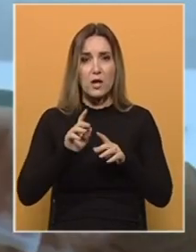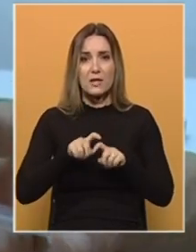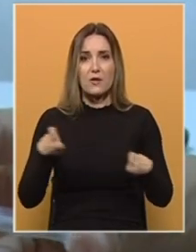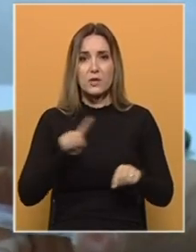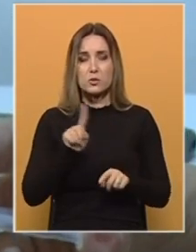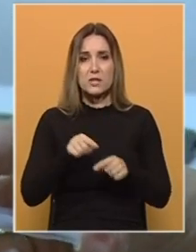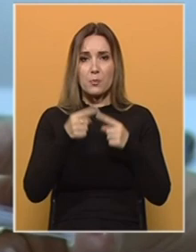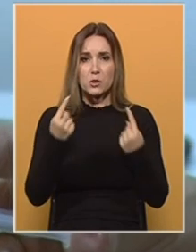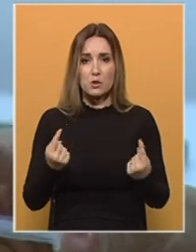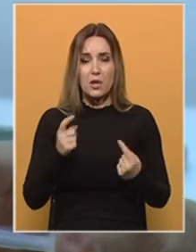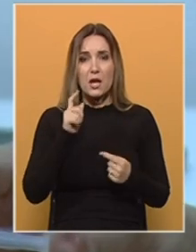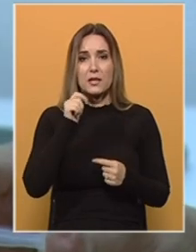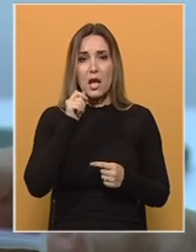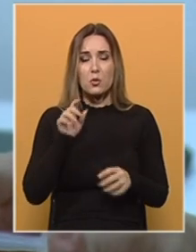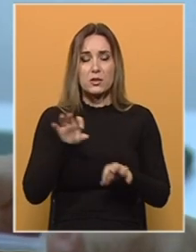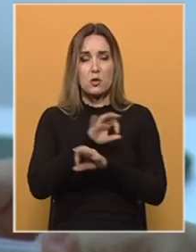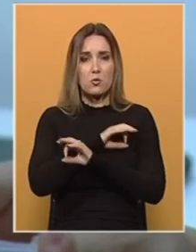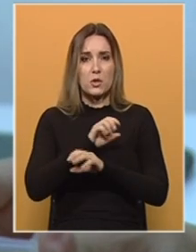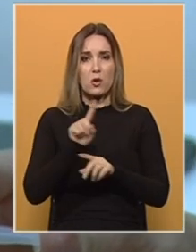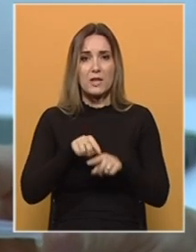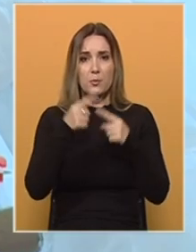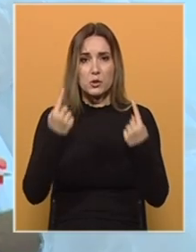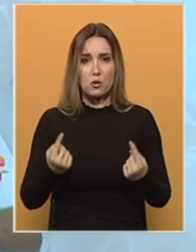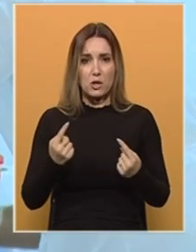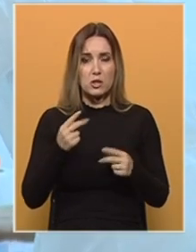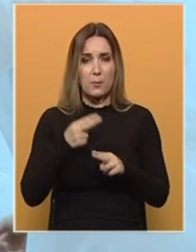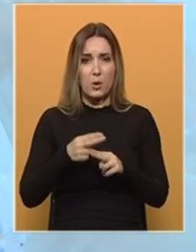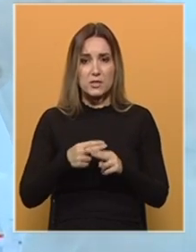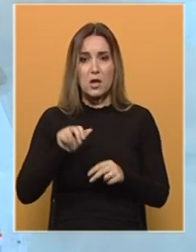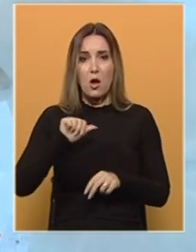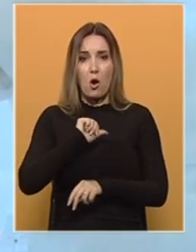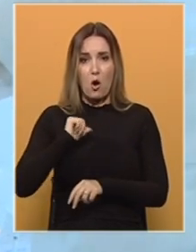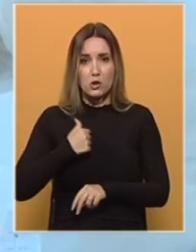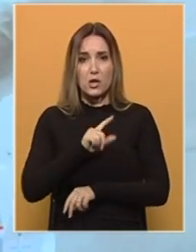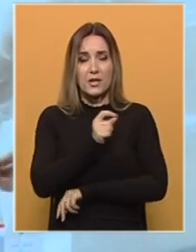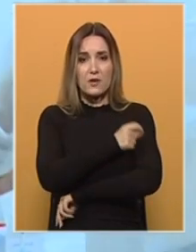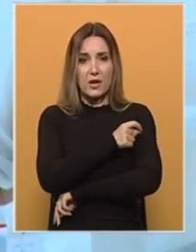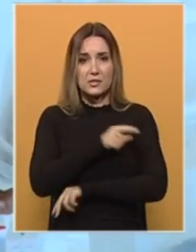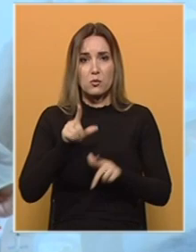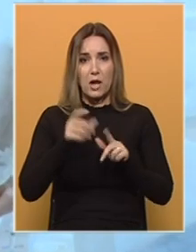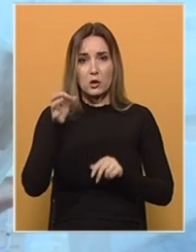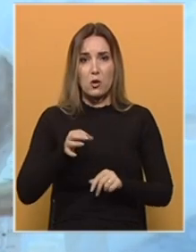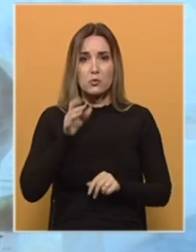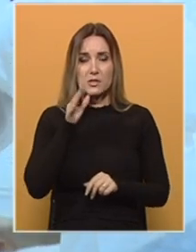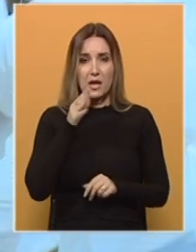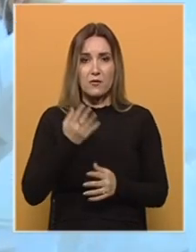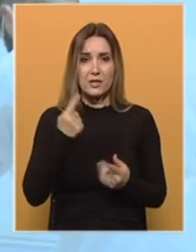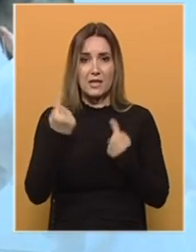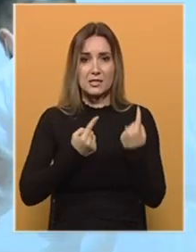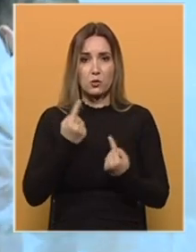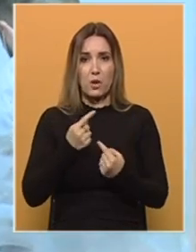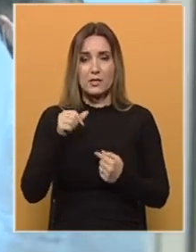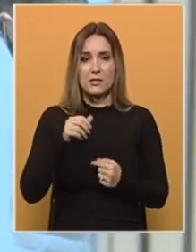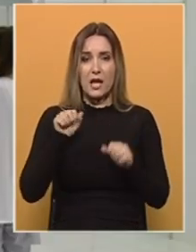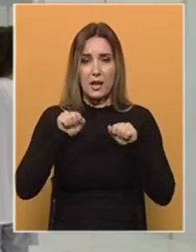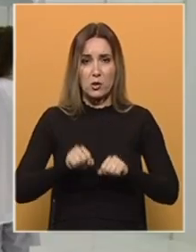postoji i da ljudi umiru od nepostojeće bolesti, kažu ljekari. Hoće li ne vakcinisanim u kantonu Sarajevo, gdje je situacija trenutno